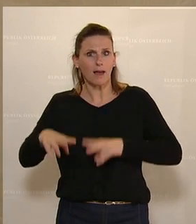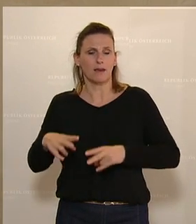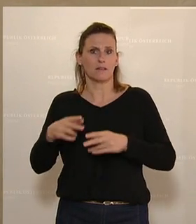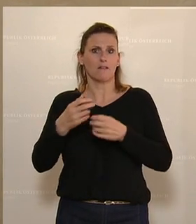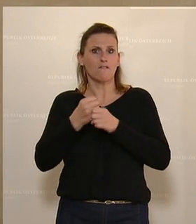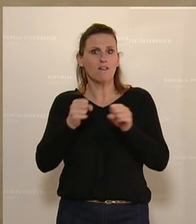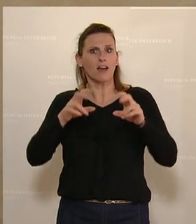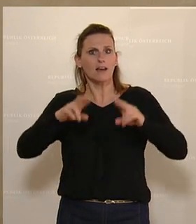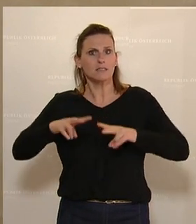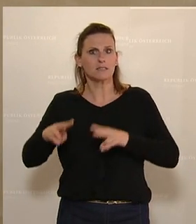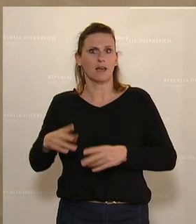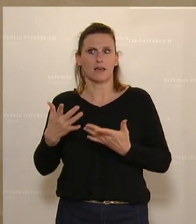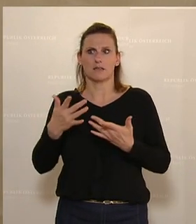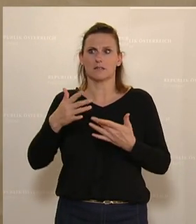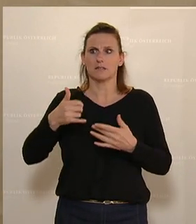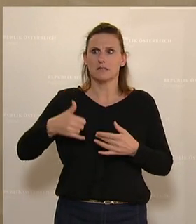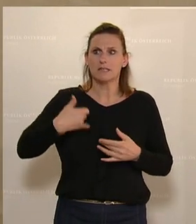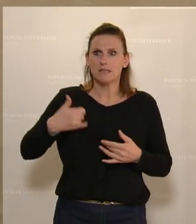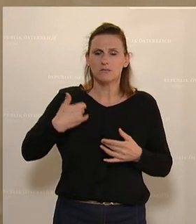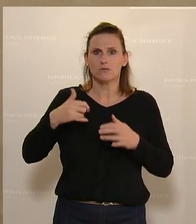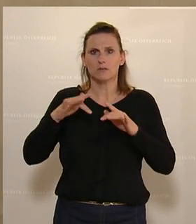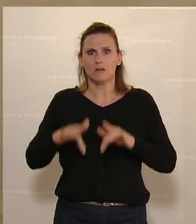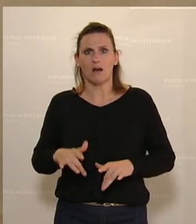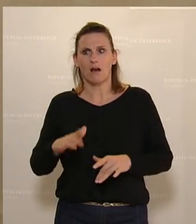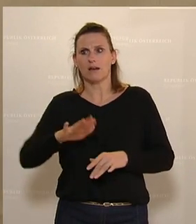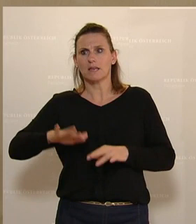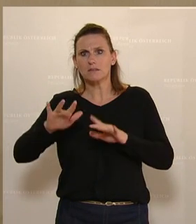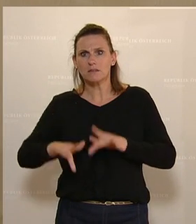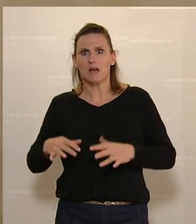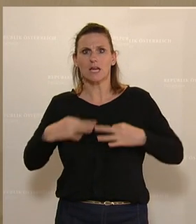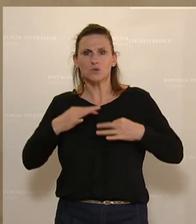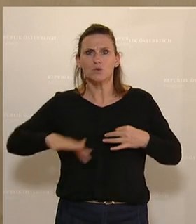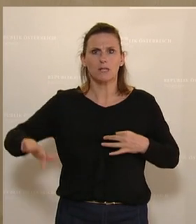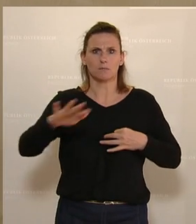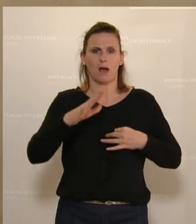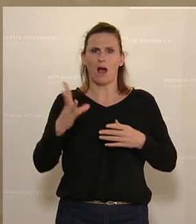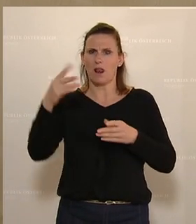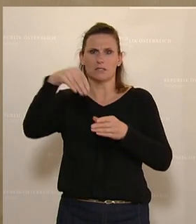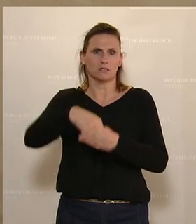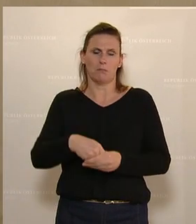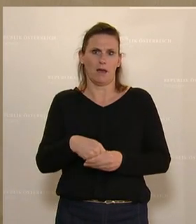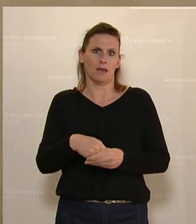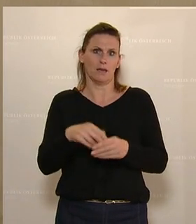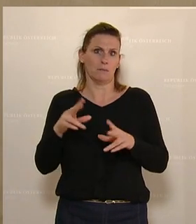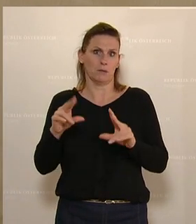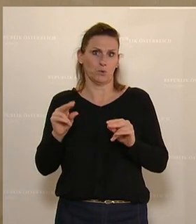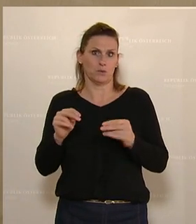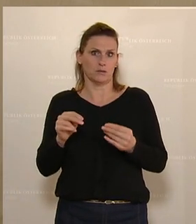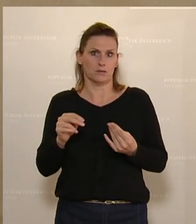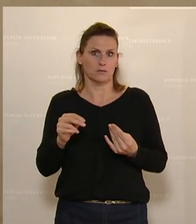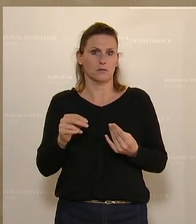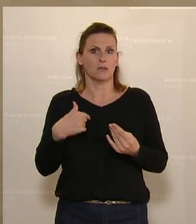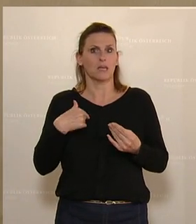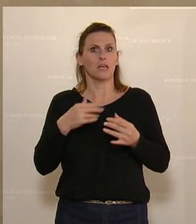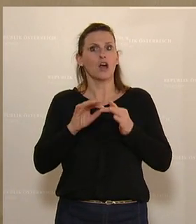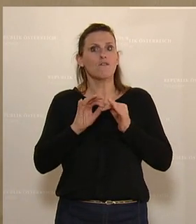bei unseren Kindern und Jugendlichen, Kollateralschäden im Gesundheitsbereich und, und, und. Und ich werde es einfach einfach